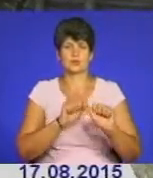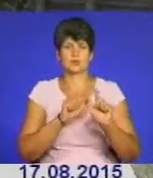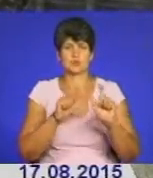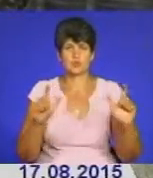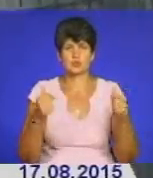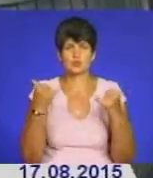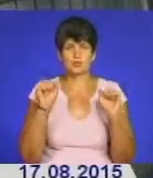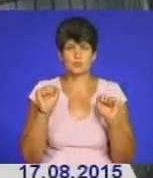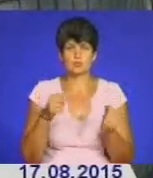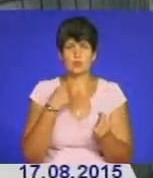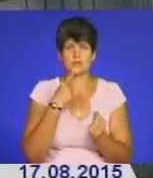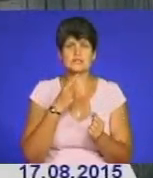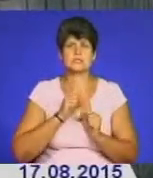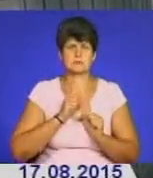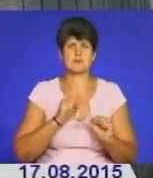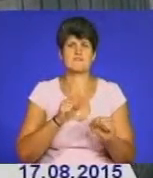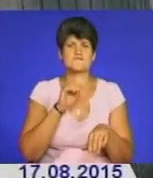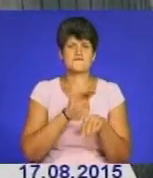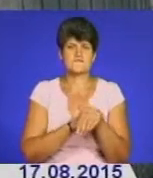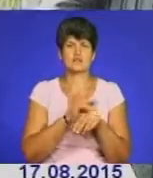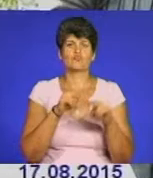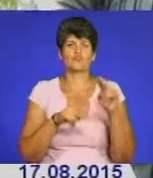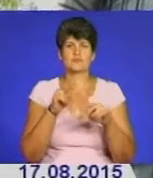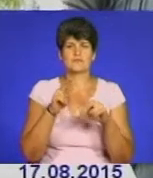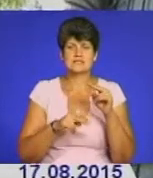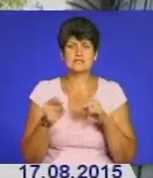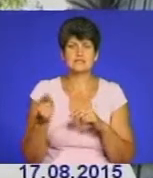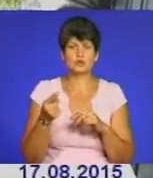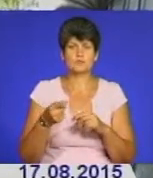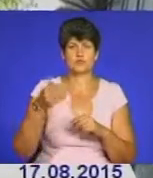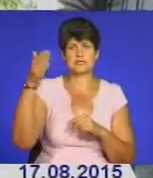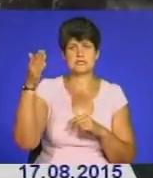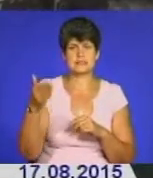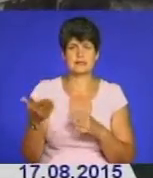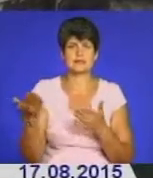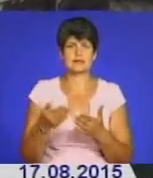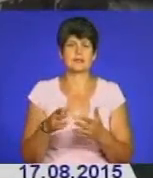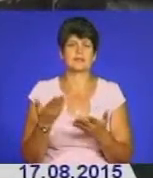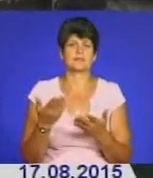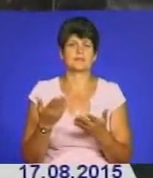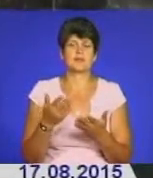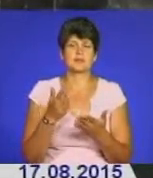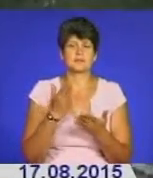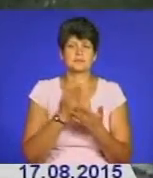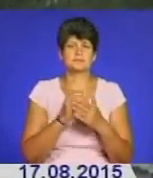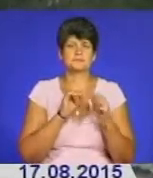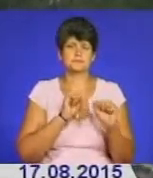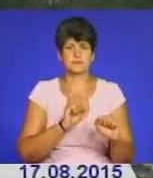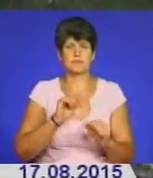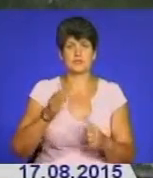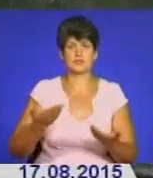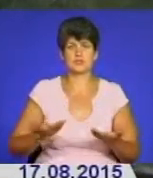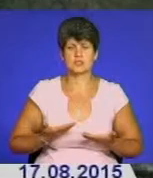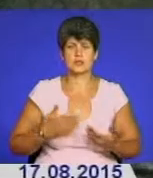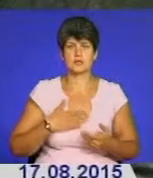будівництво, героїчно це робили напротязі більших трьох місяців. Тернопільська область одна з перших завершила